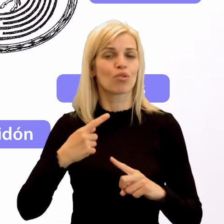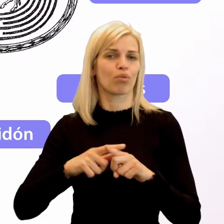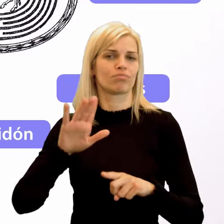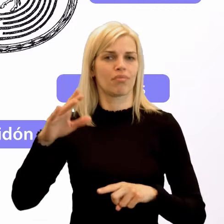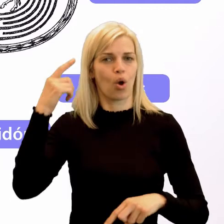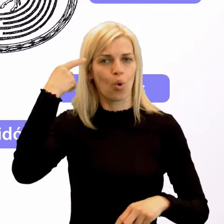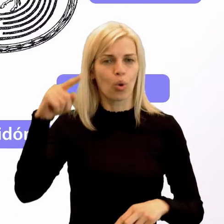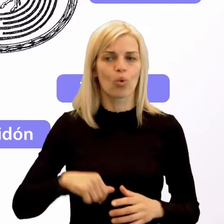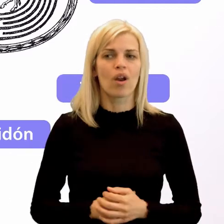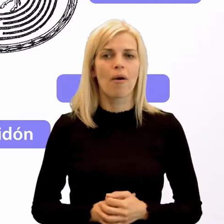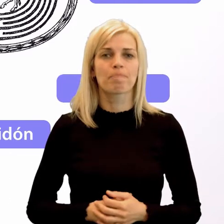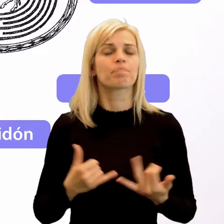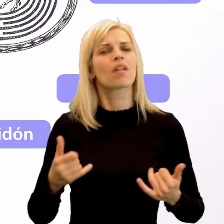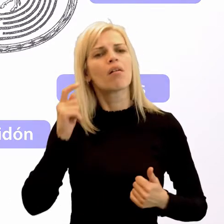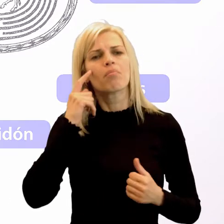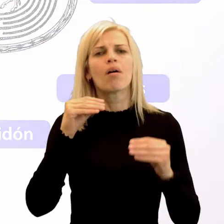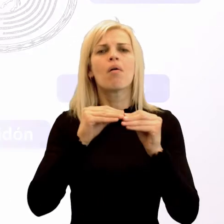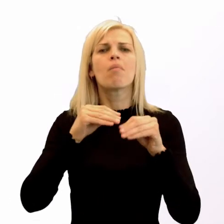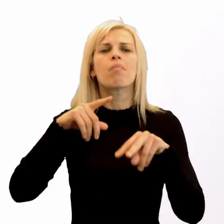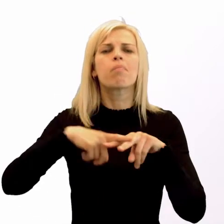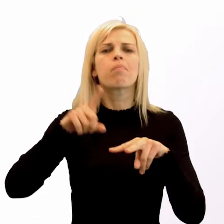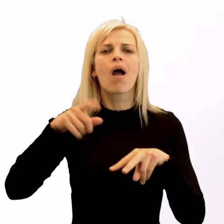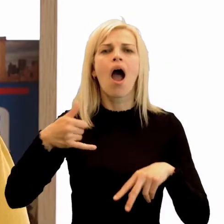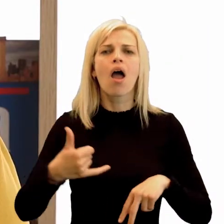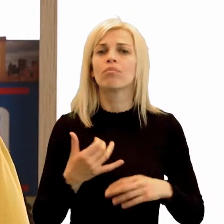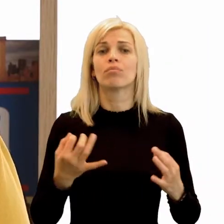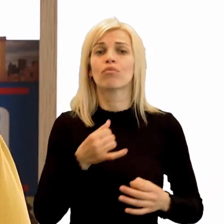čo je to báj a čo je to historická realita.